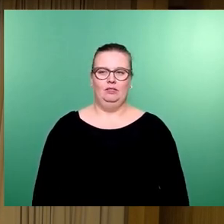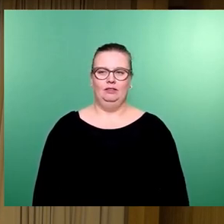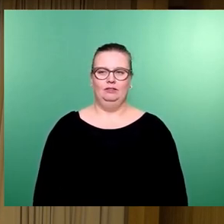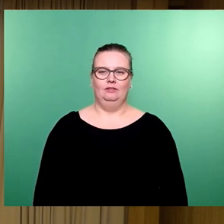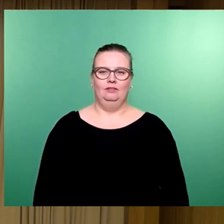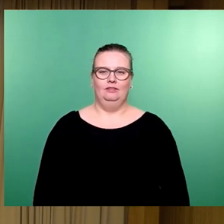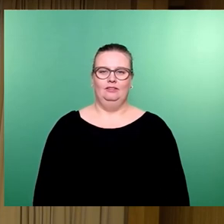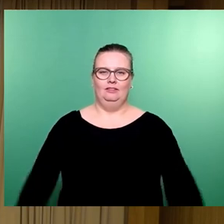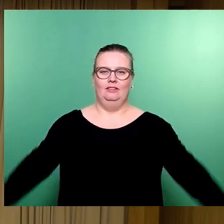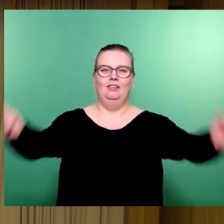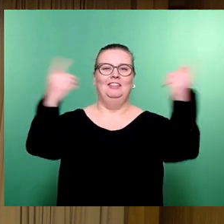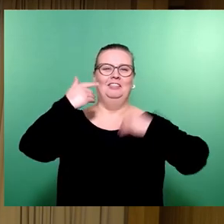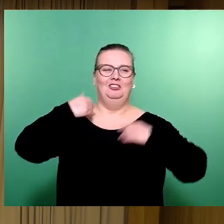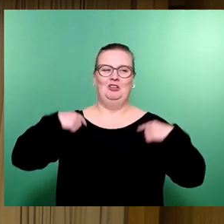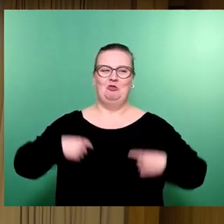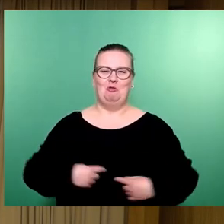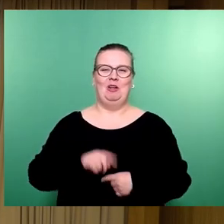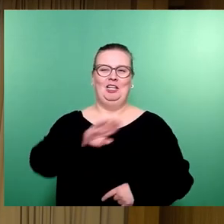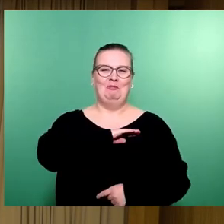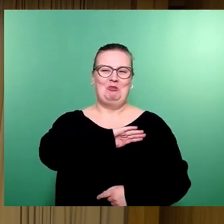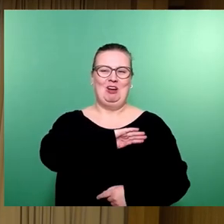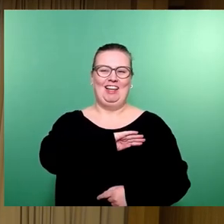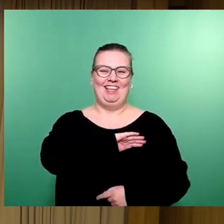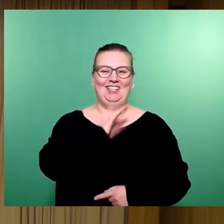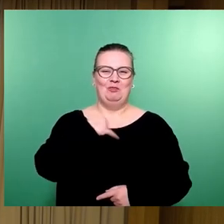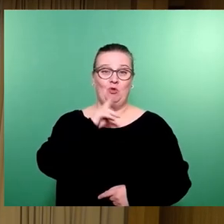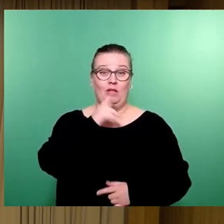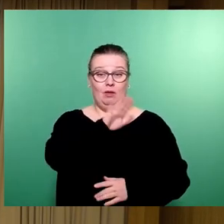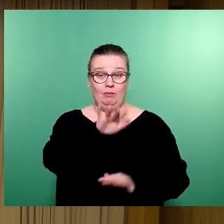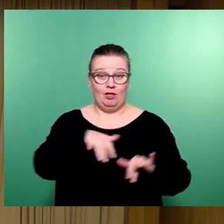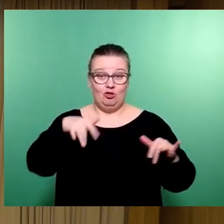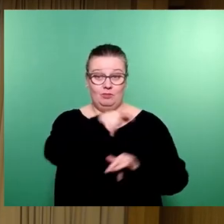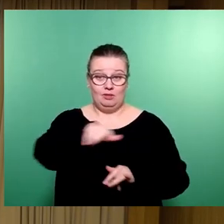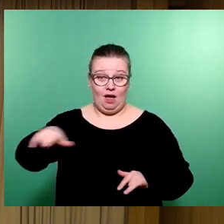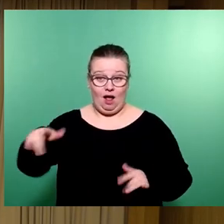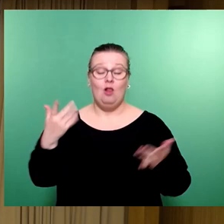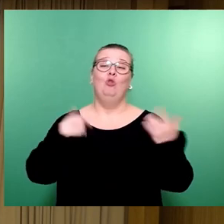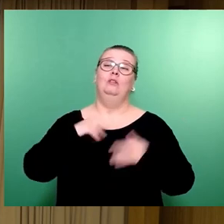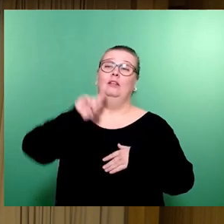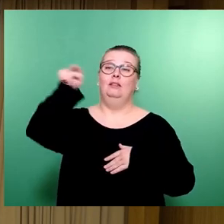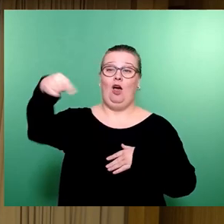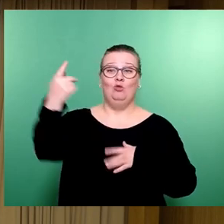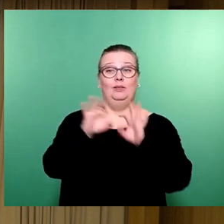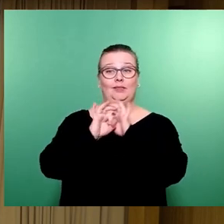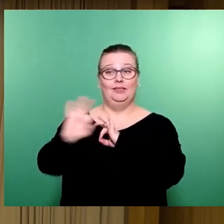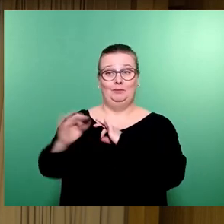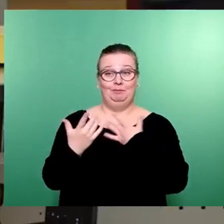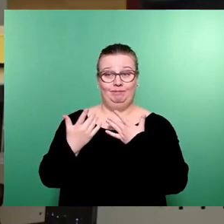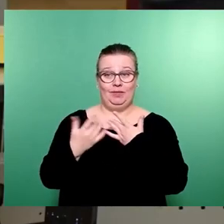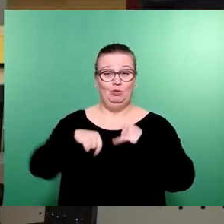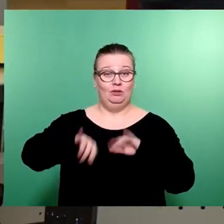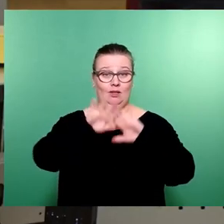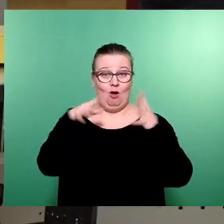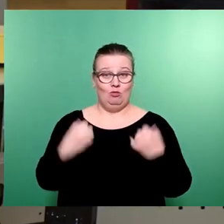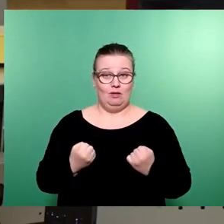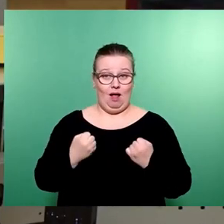Sehr geehrter Herr Oberbürgermeister, liebe Kolleginnen und Kollegen, liebe Menschen im Saal und draußen im Stream. Dieser Haushalt, er